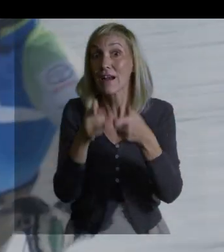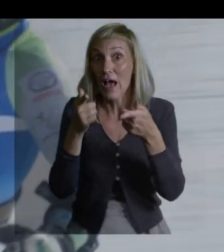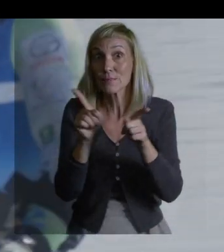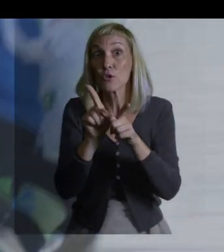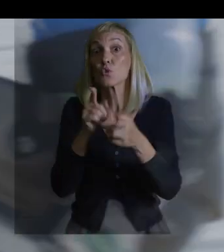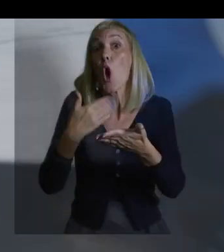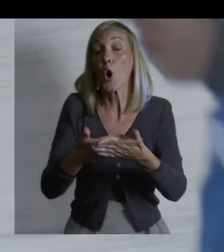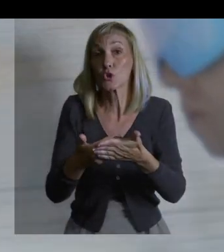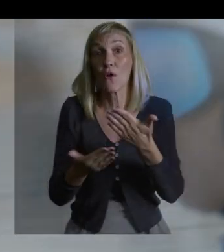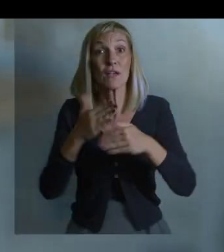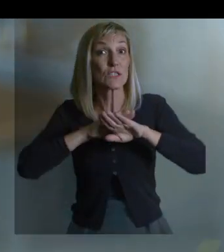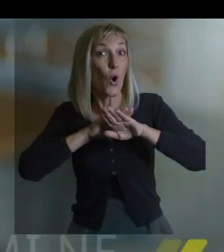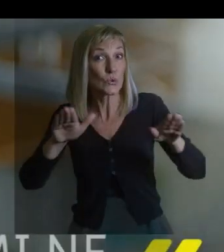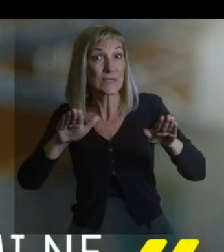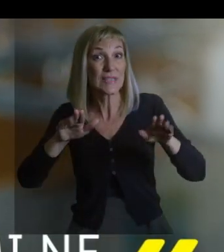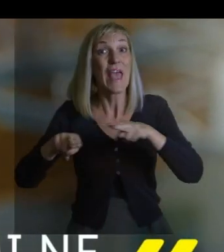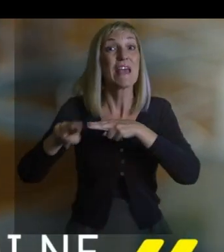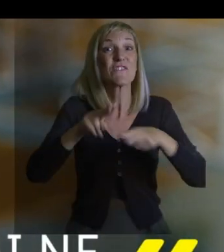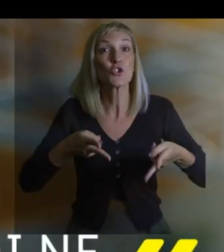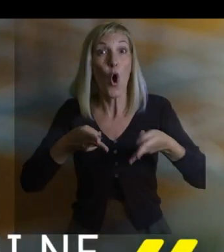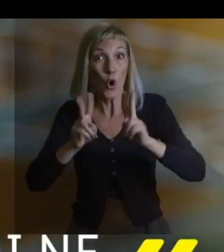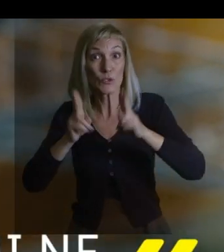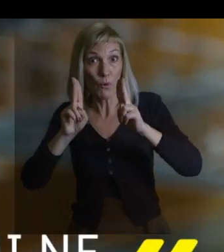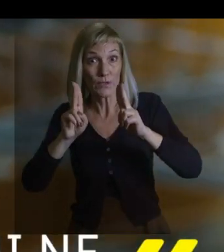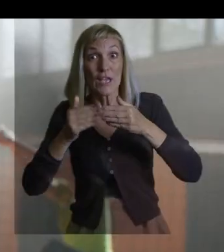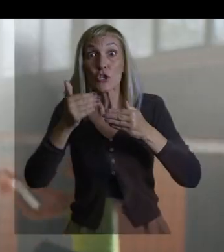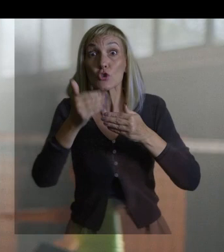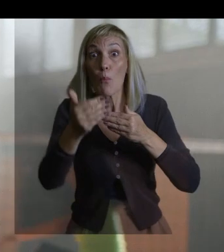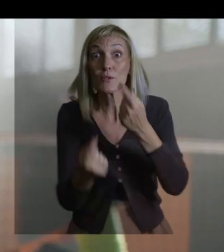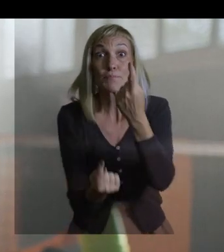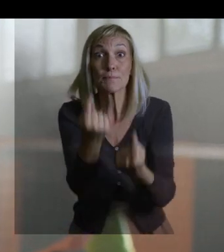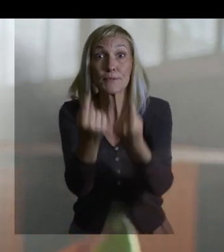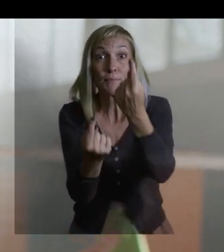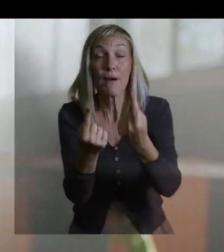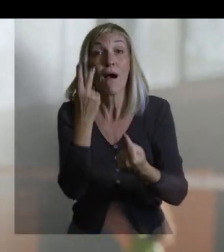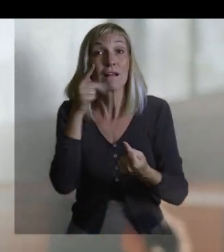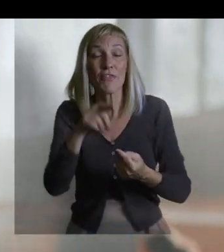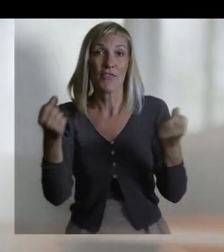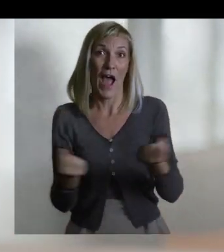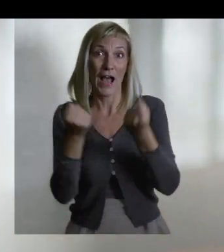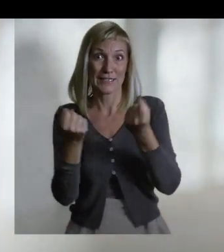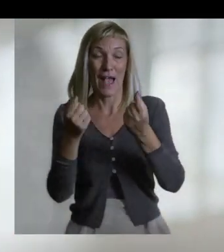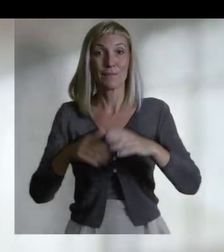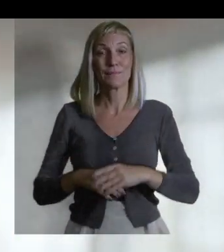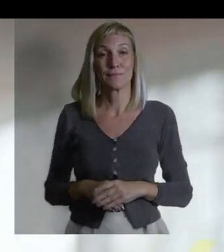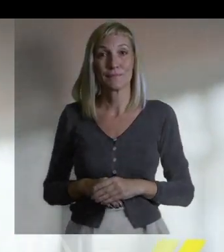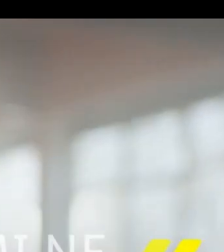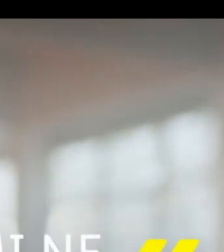bila tudi podlaga vsem videospotom, ki so nastali v okviru kampanje Nič mi ne manjka.